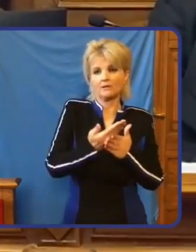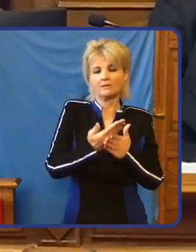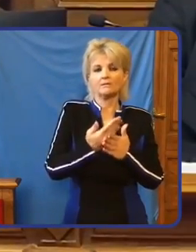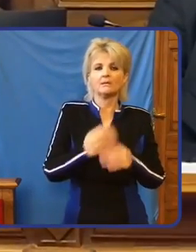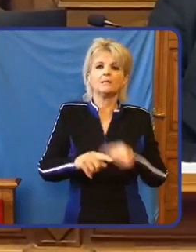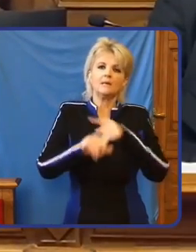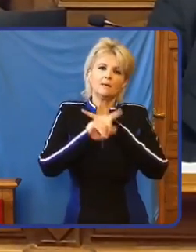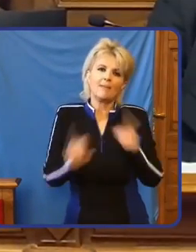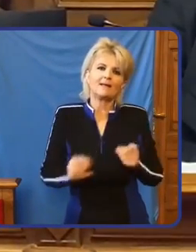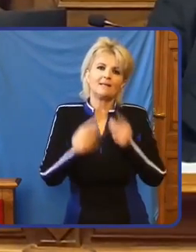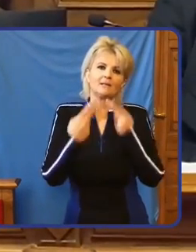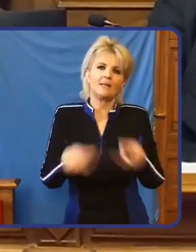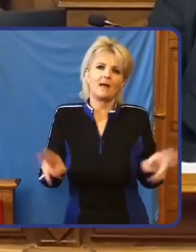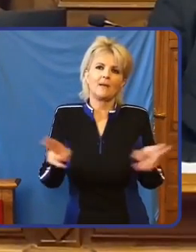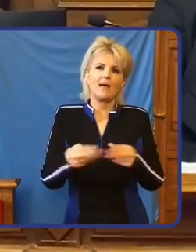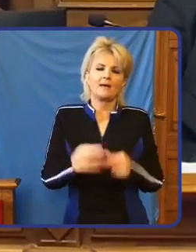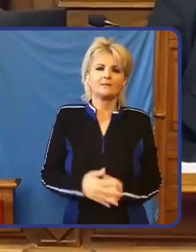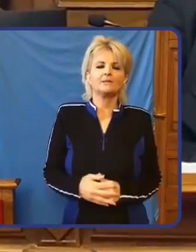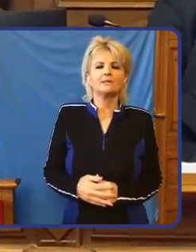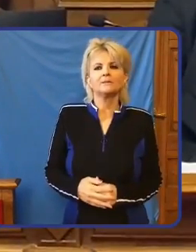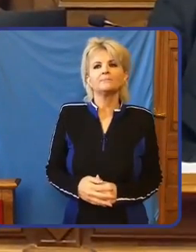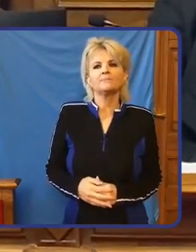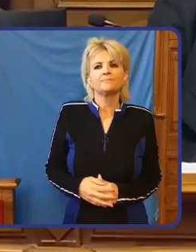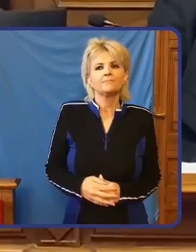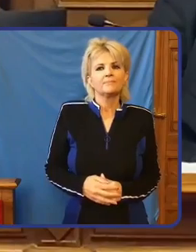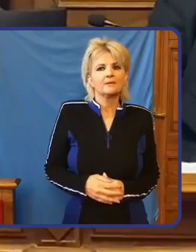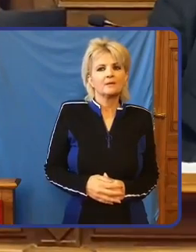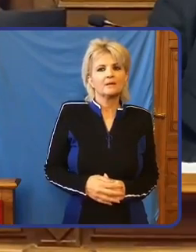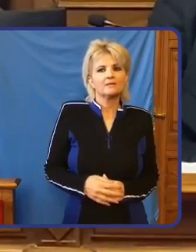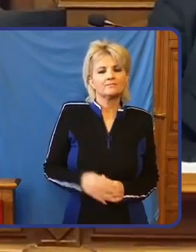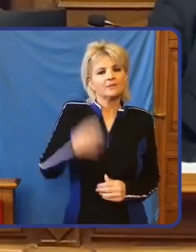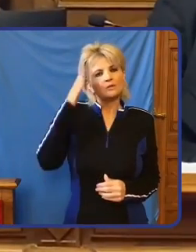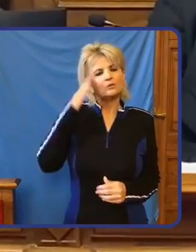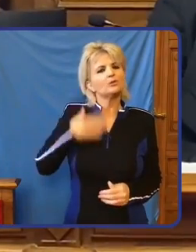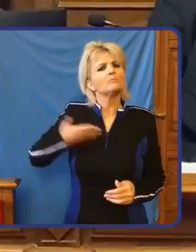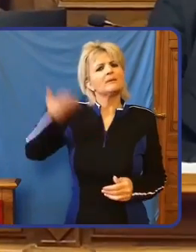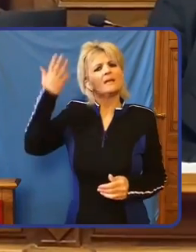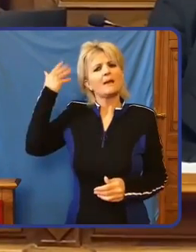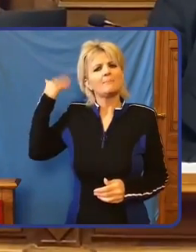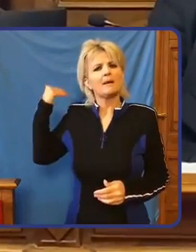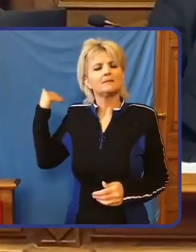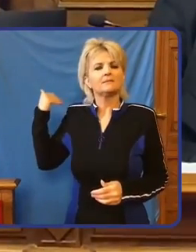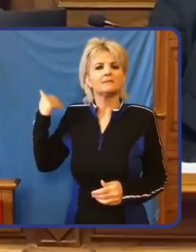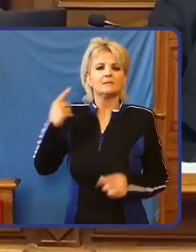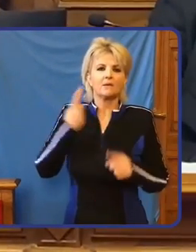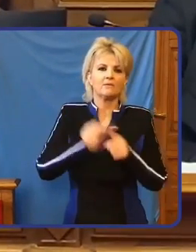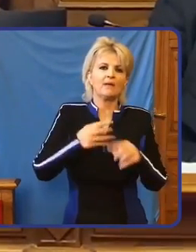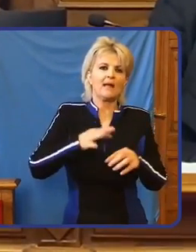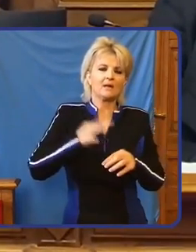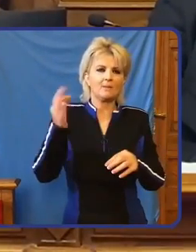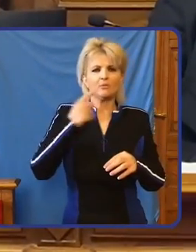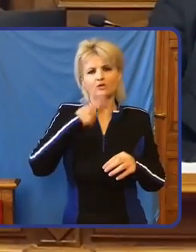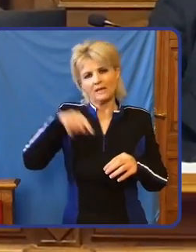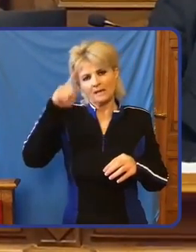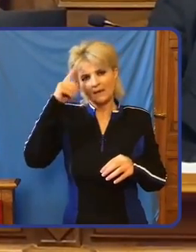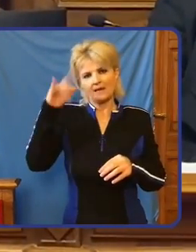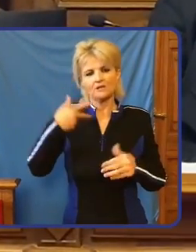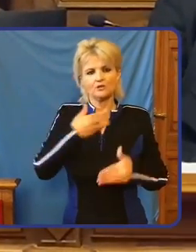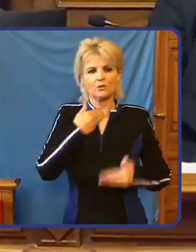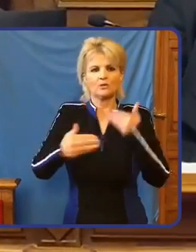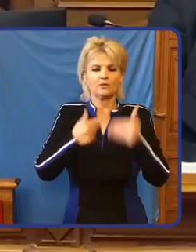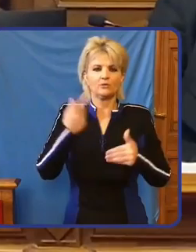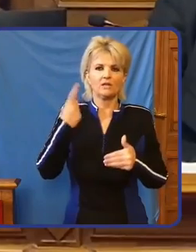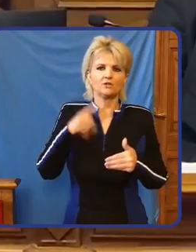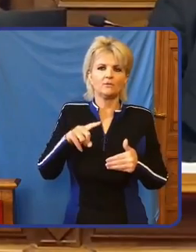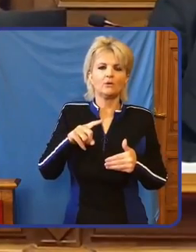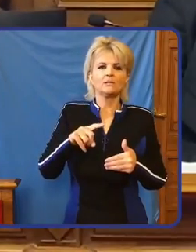lehet. Mert tudom, hogy az én elődeim alatt félnapos közgyűlések voltak, éjjelben nyúló közgyűlések voltak. Lázár János itt adta